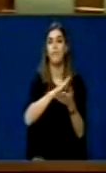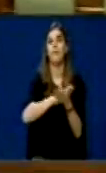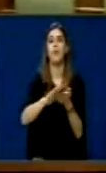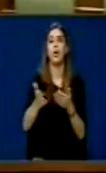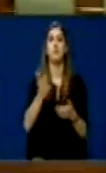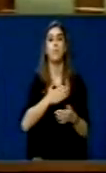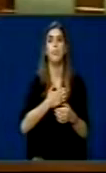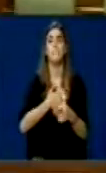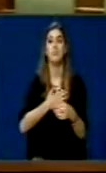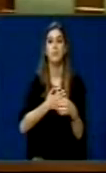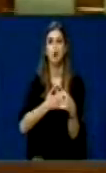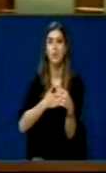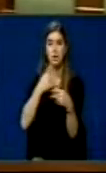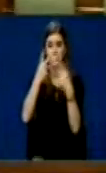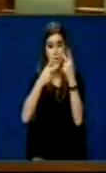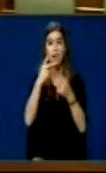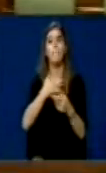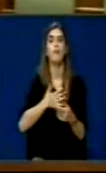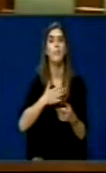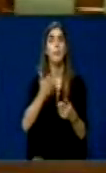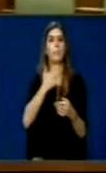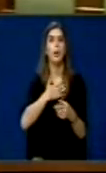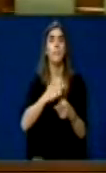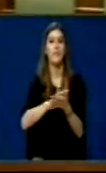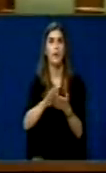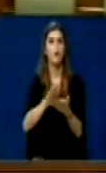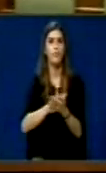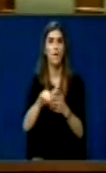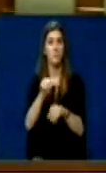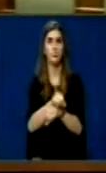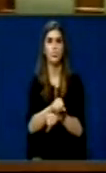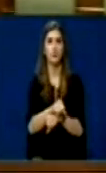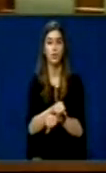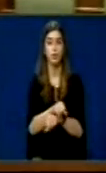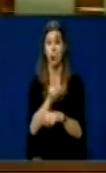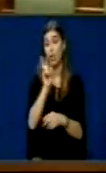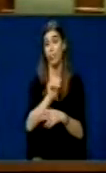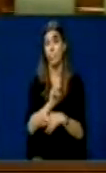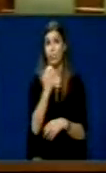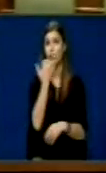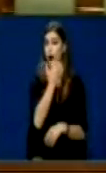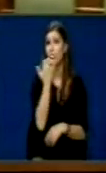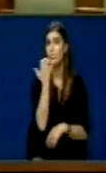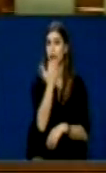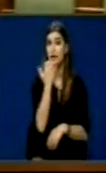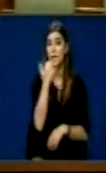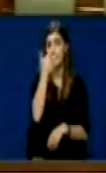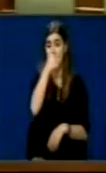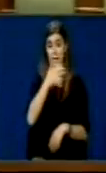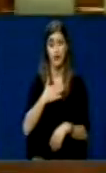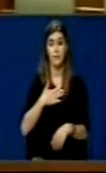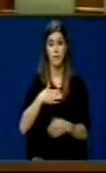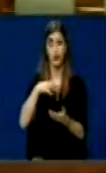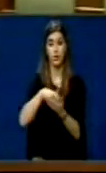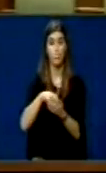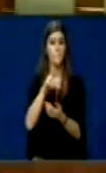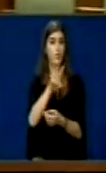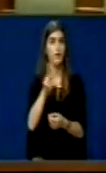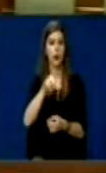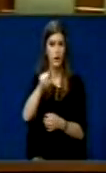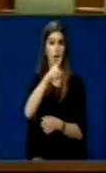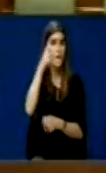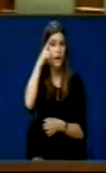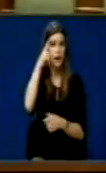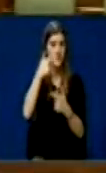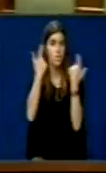tjetër. Adaj, dutë kemë shumë të kujdeshëm, në amendoj si qëllimet tonat, grupit tonë parlamentarën, një ofëna, për